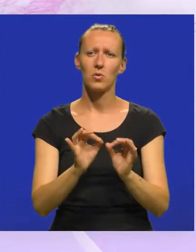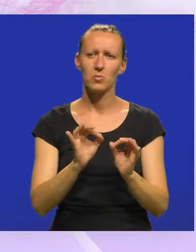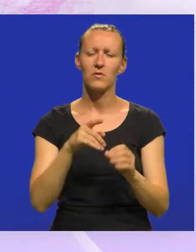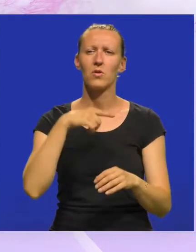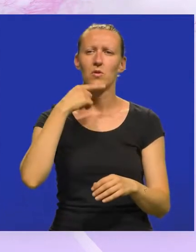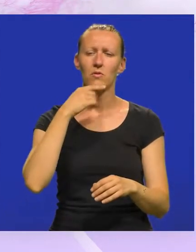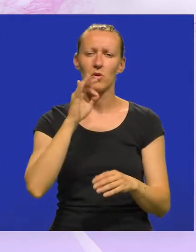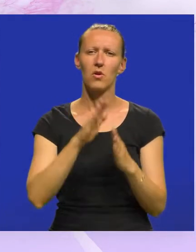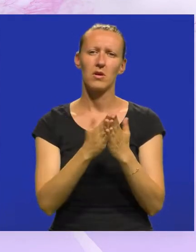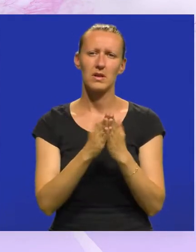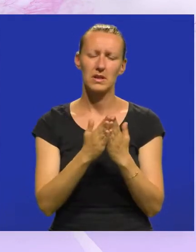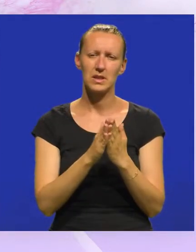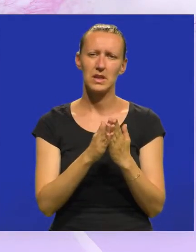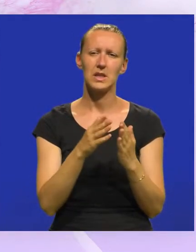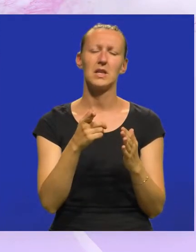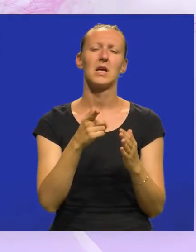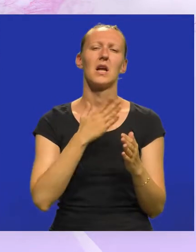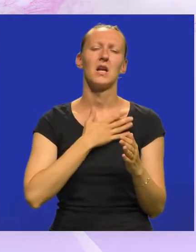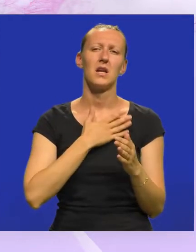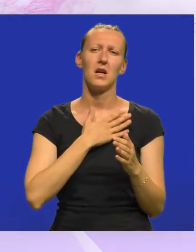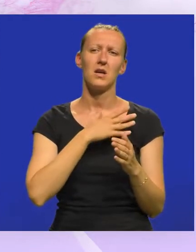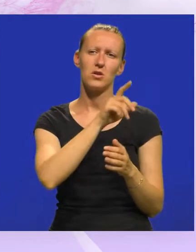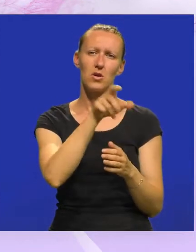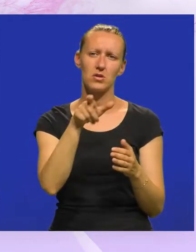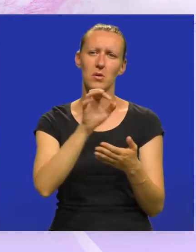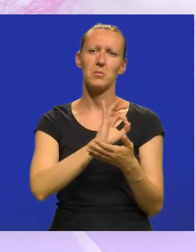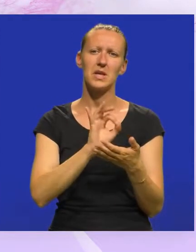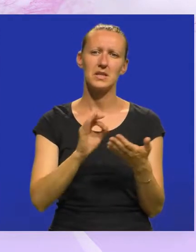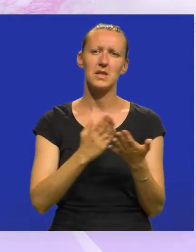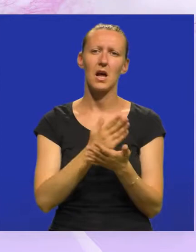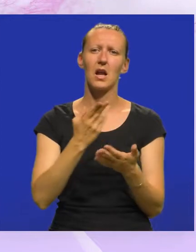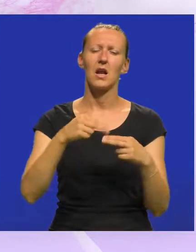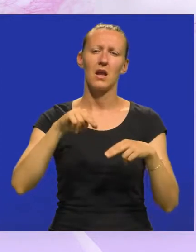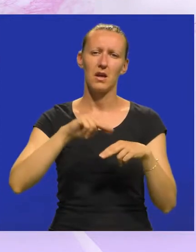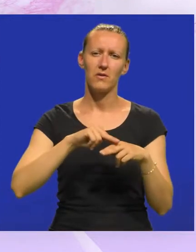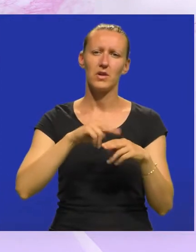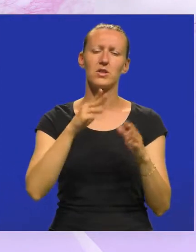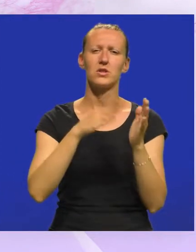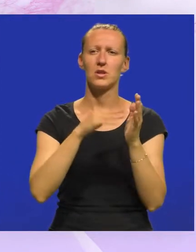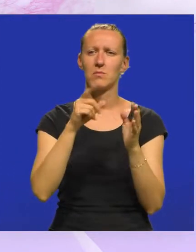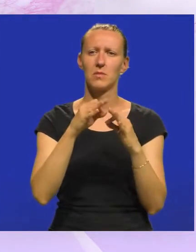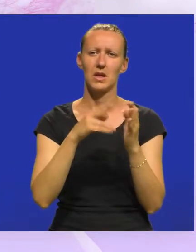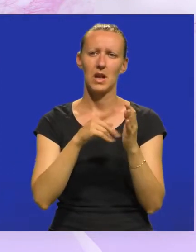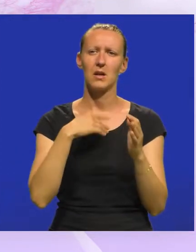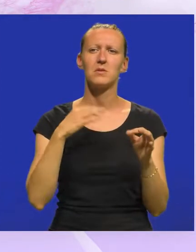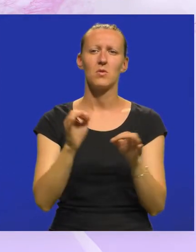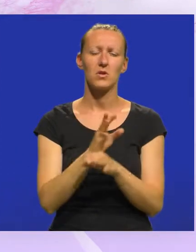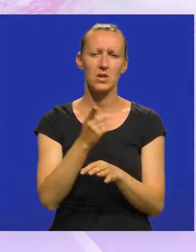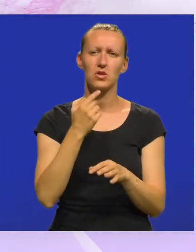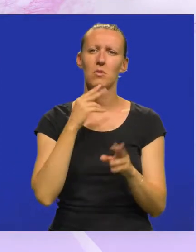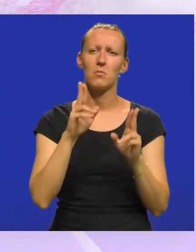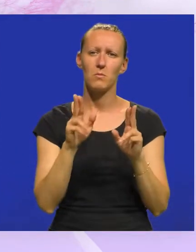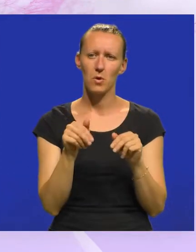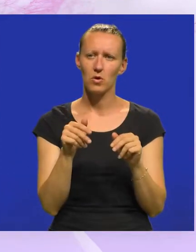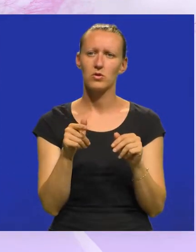govorila o književnosti naših lokalnih spisatelja, ali pogotovo Nelida Milani. Ponosni smo što